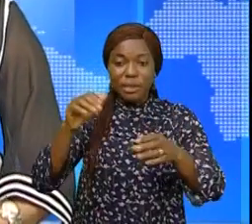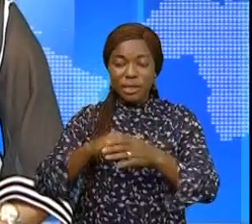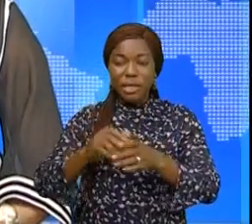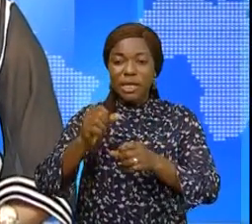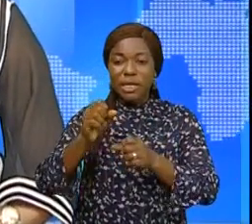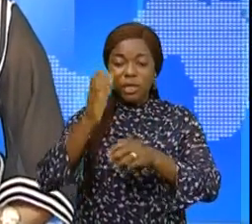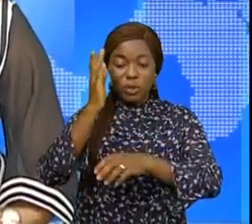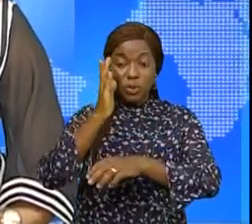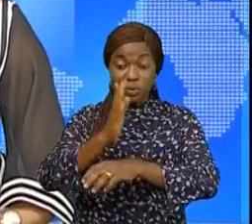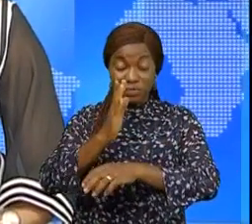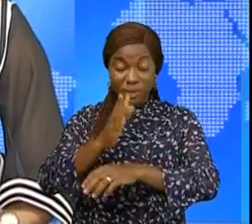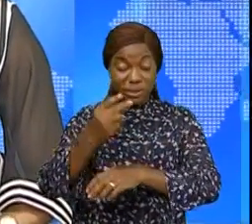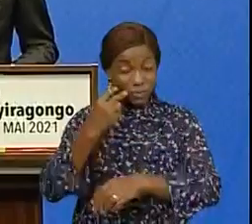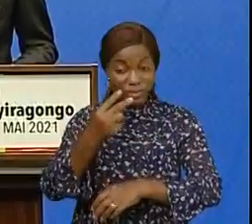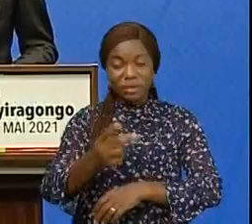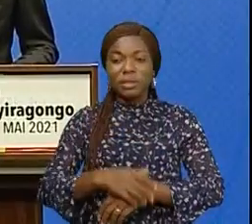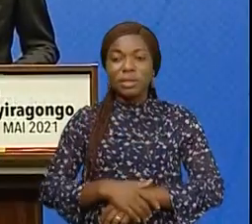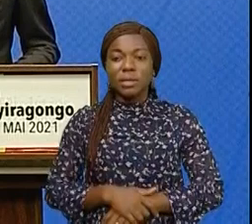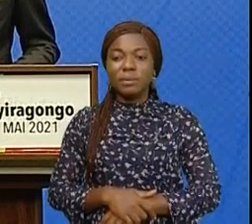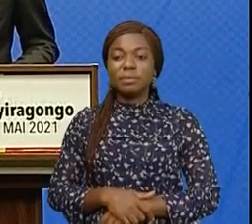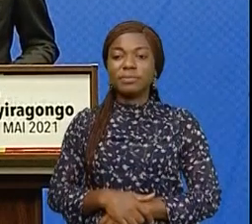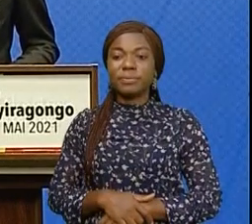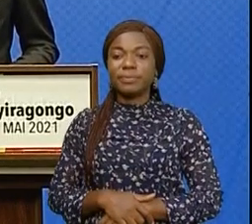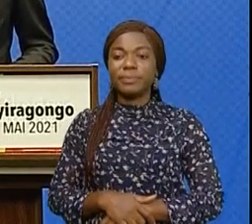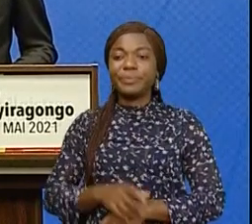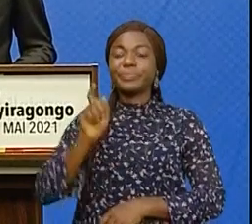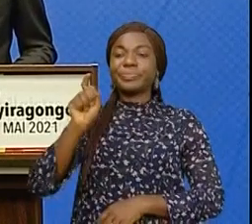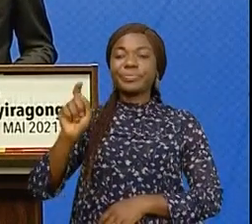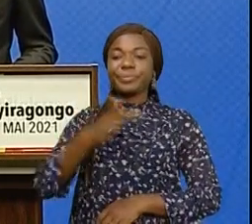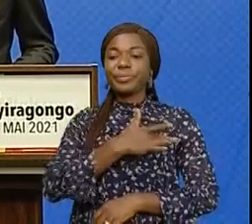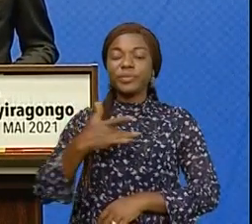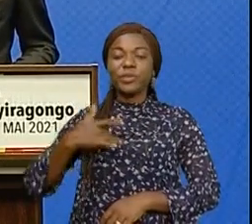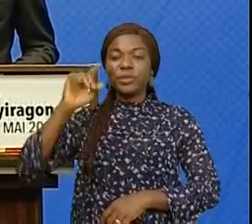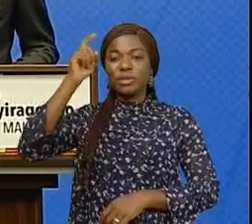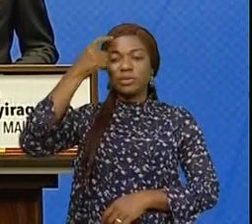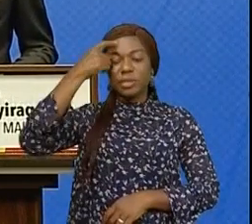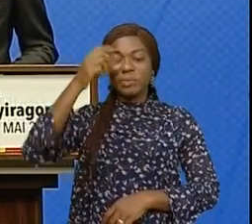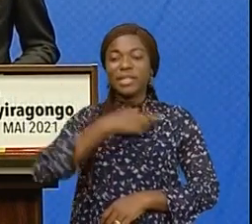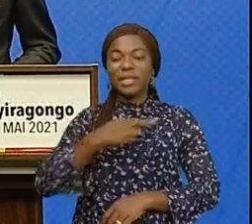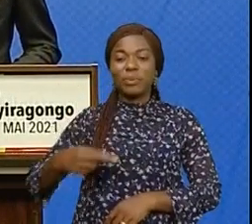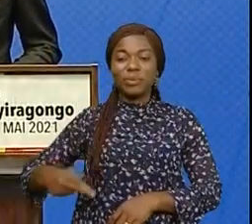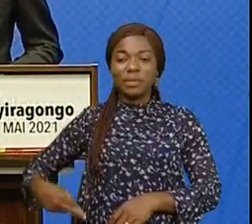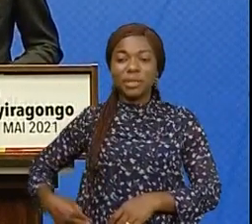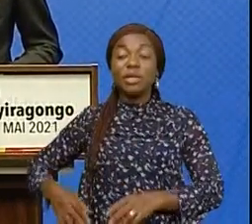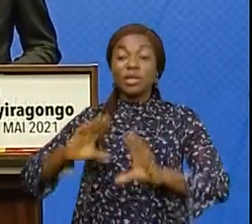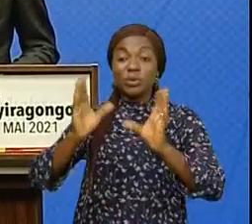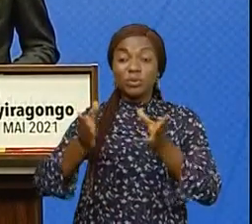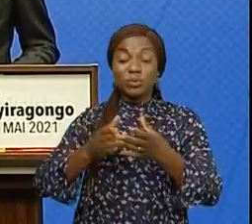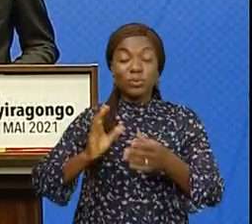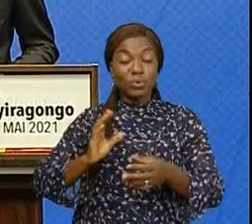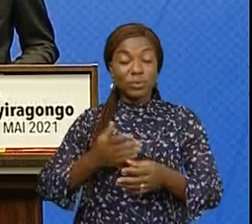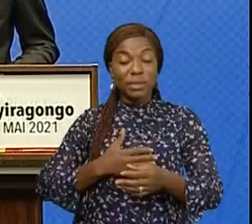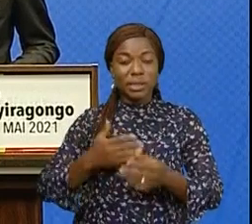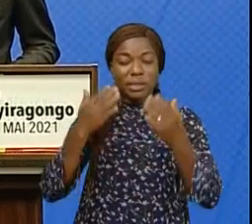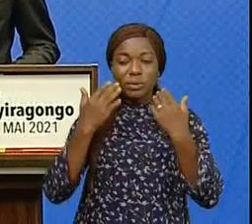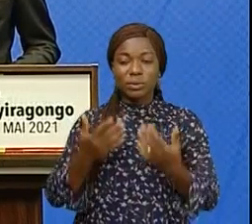conférence de presse. Je tiens d'abord à témoigner au nom du gouvernement de la République toute notre compassion